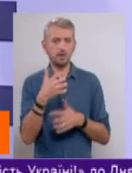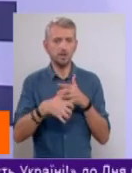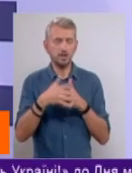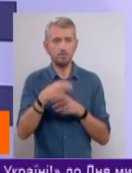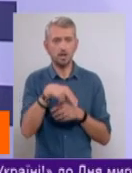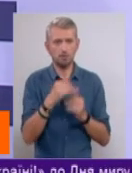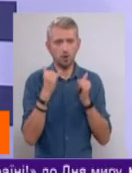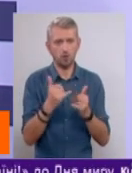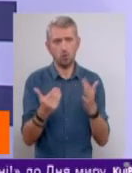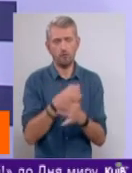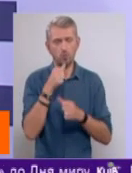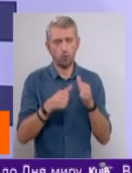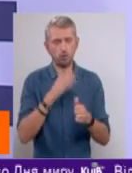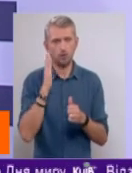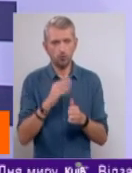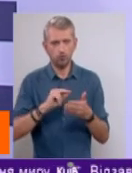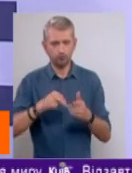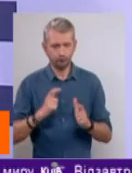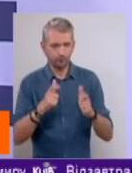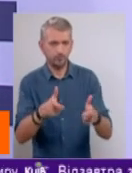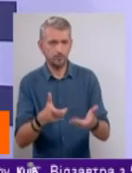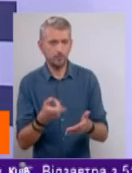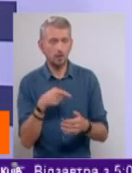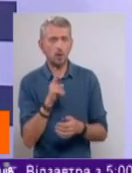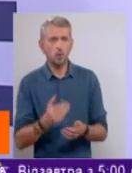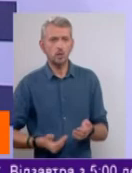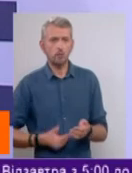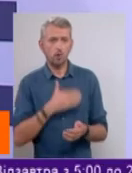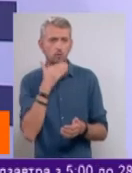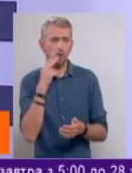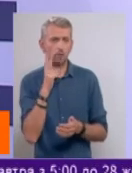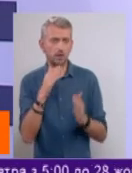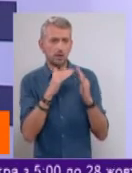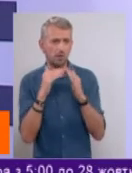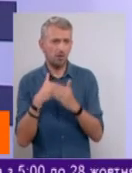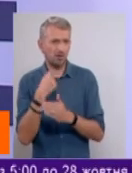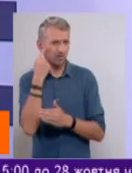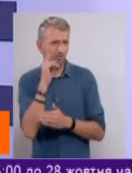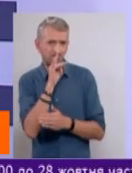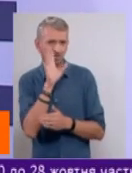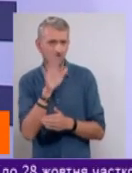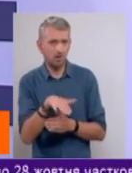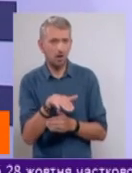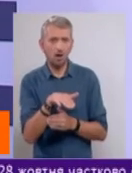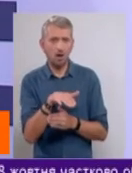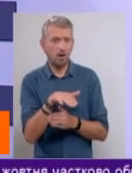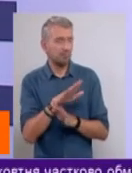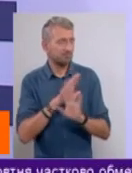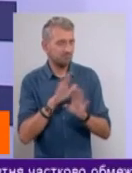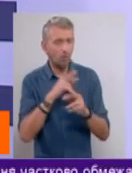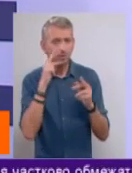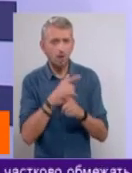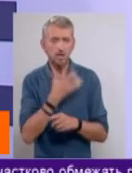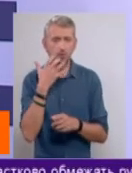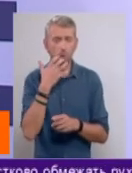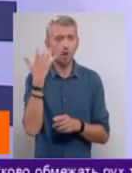декабря, к Новому году придет в виде... Потому что те, кто живет в многоквартирных домах и думает, что их это не затронет, они ошибаются, потому что и тепло,